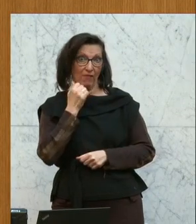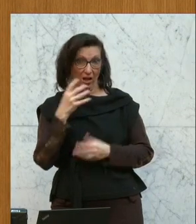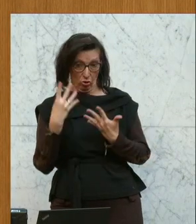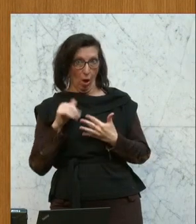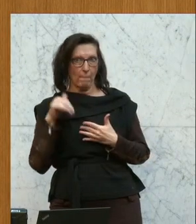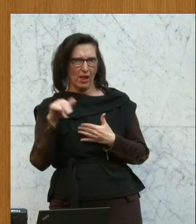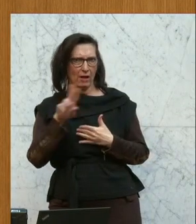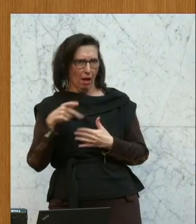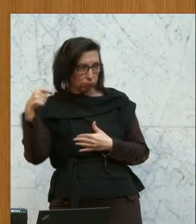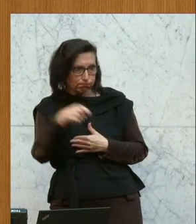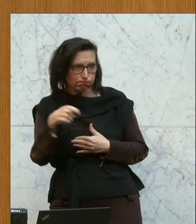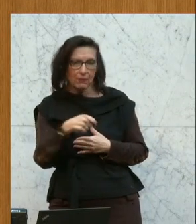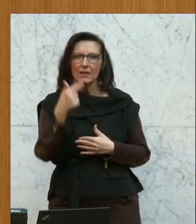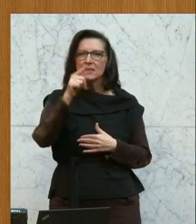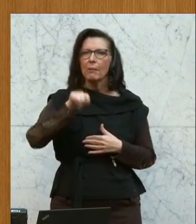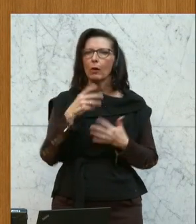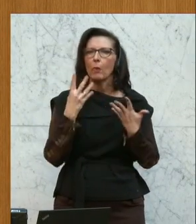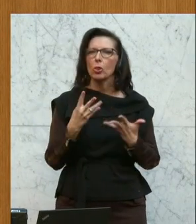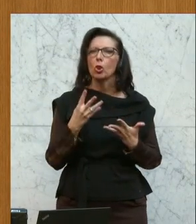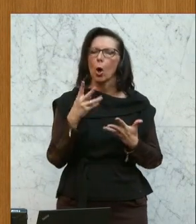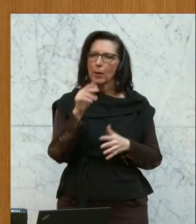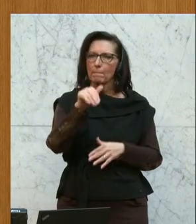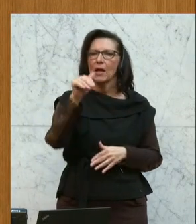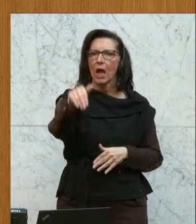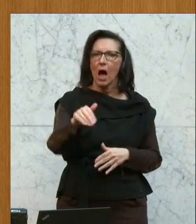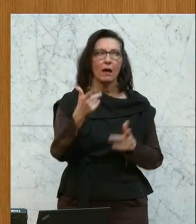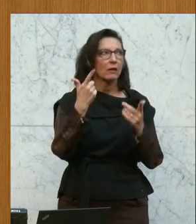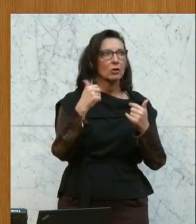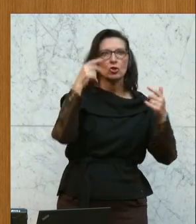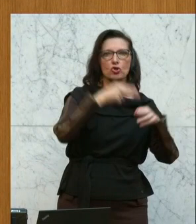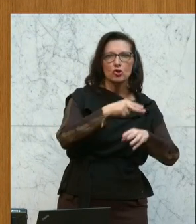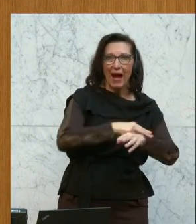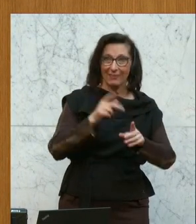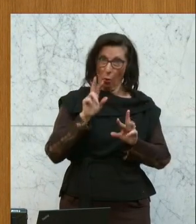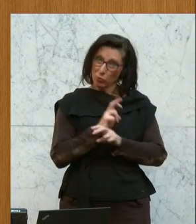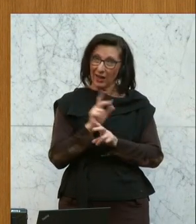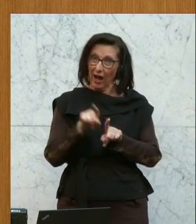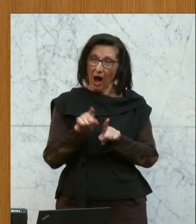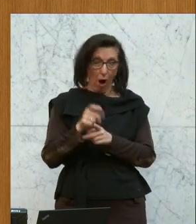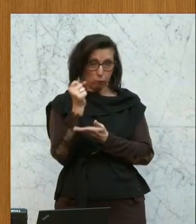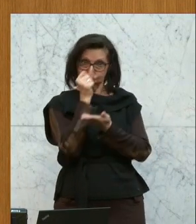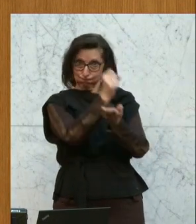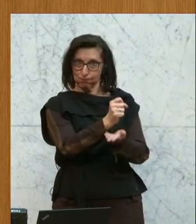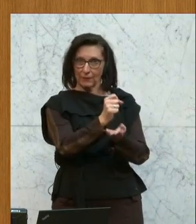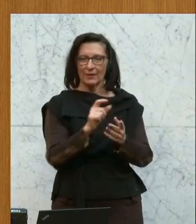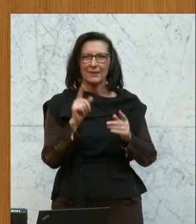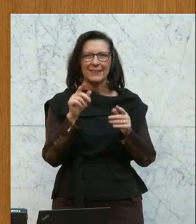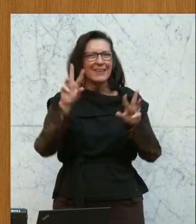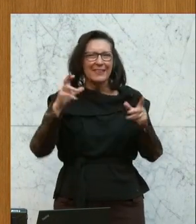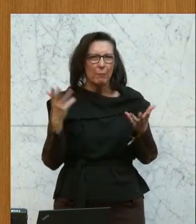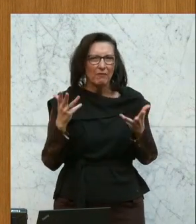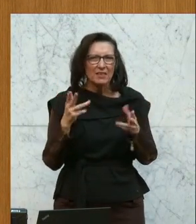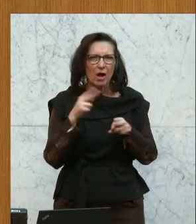Investitionen, 2,9 Milliarden Euro aus staatlichen Beihilfen. Auch Österreich fördert hier. Da geht es um die Frage vom Abbau von